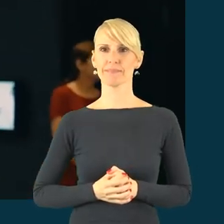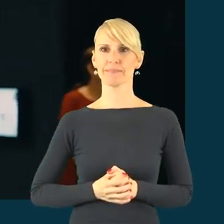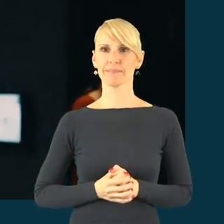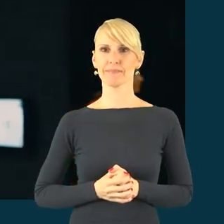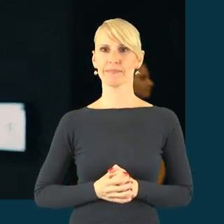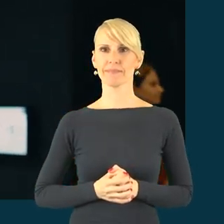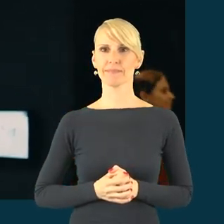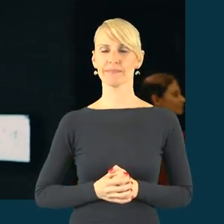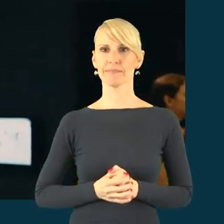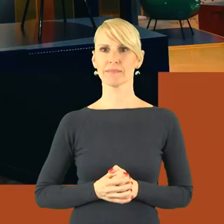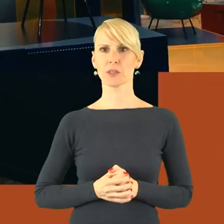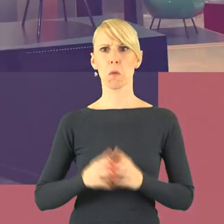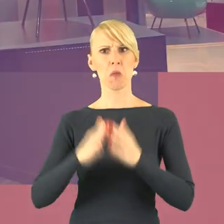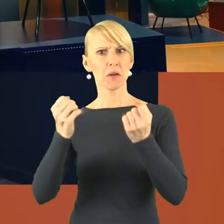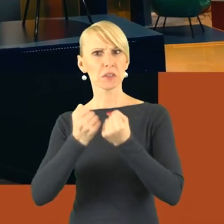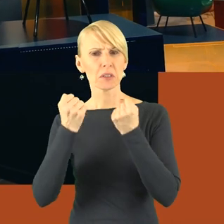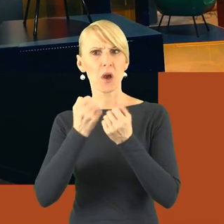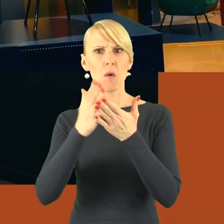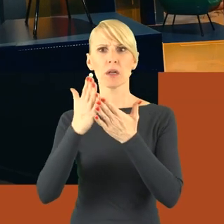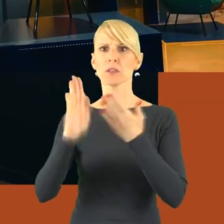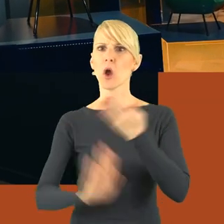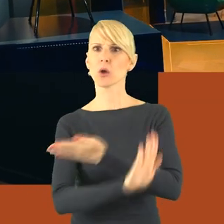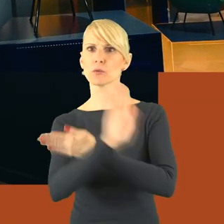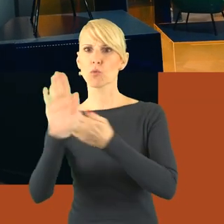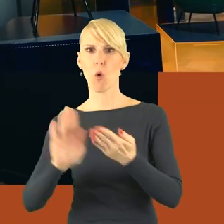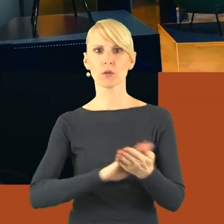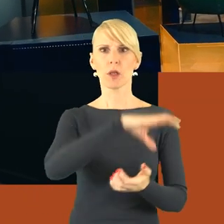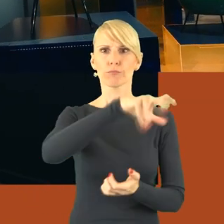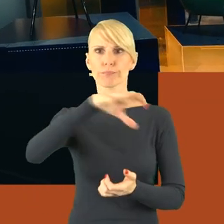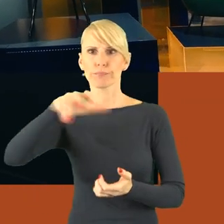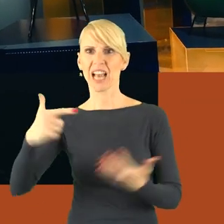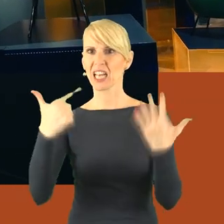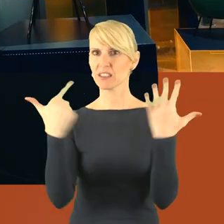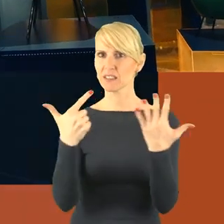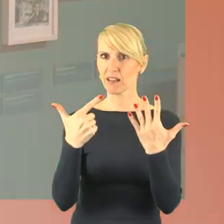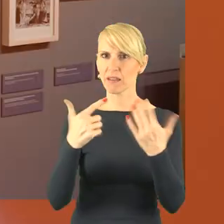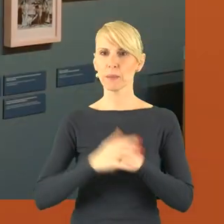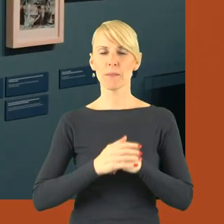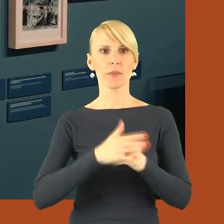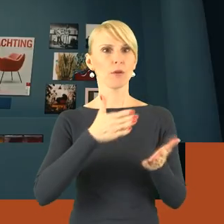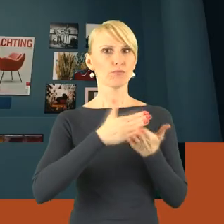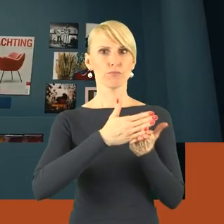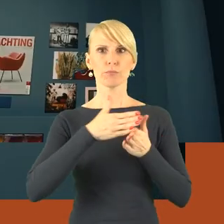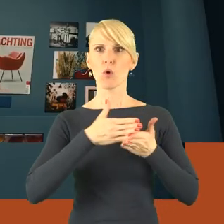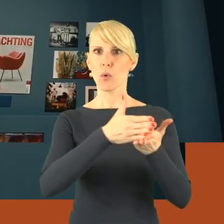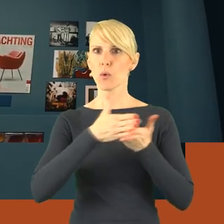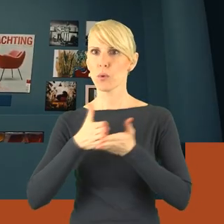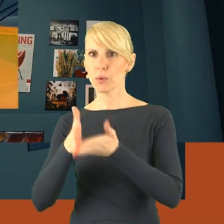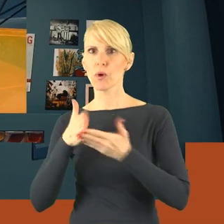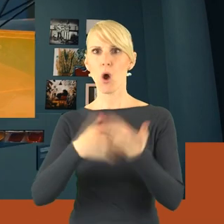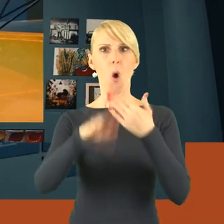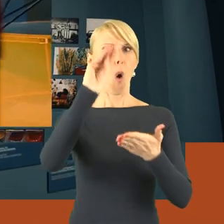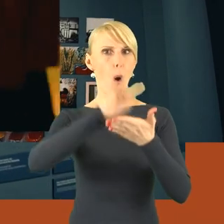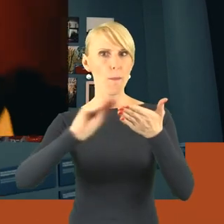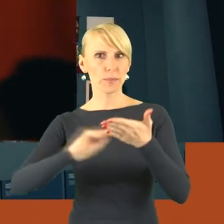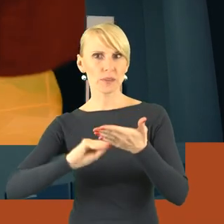Muzyka Aranżacja ekspozycji prowadzi widza przez siedem stref tematycznych, poprzedzonych opisami